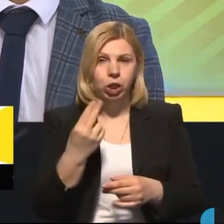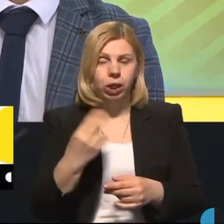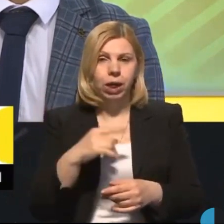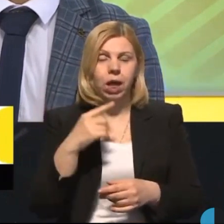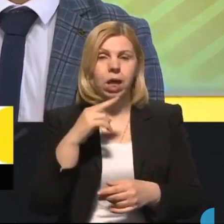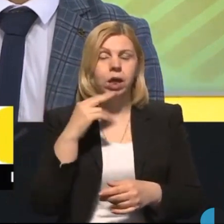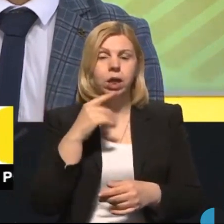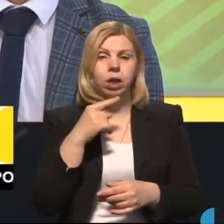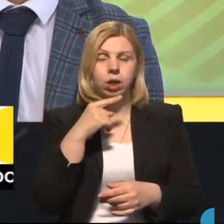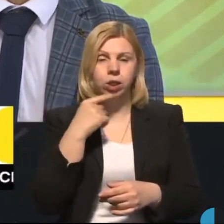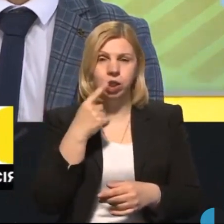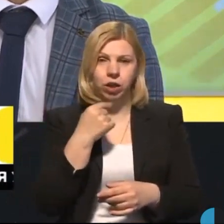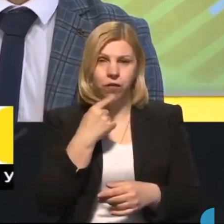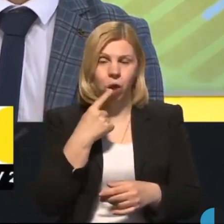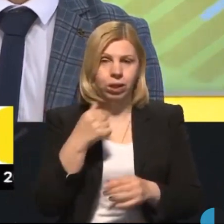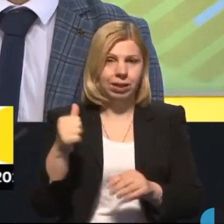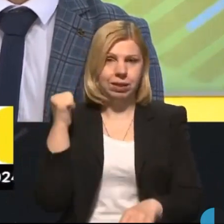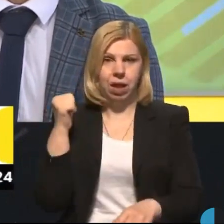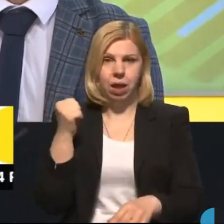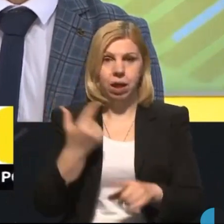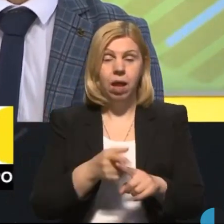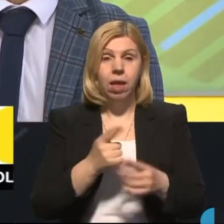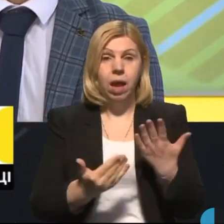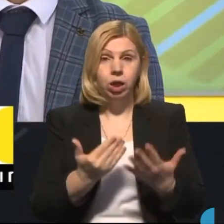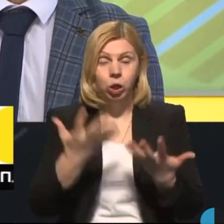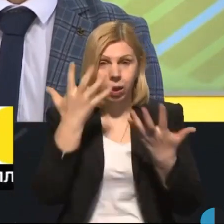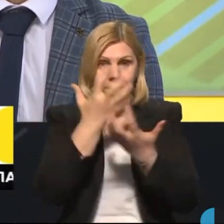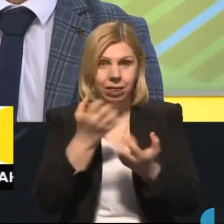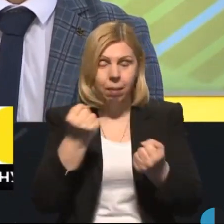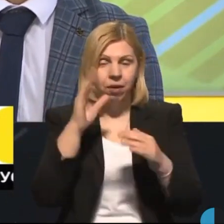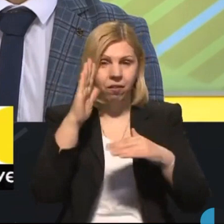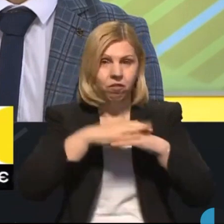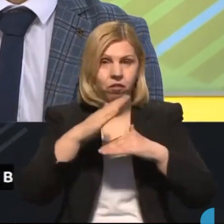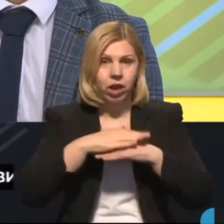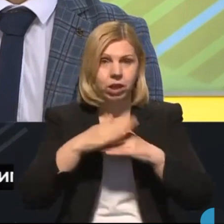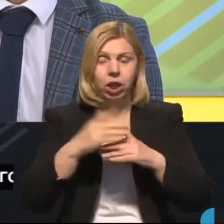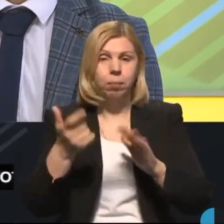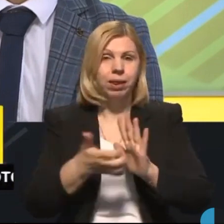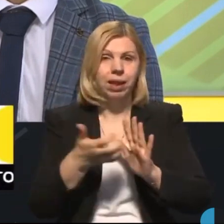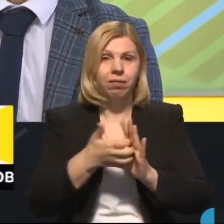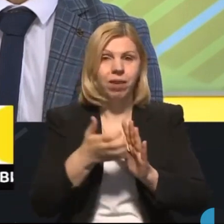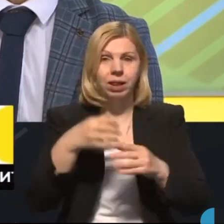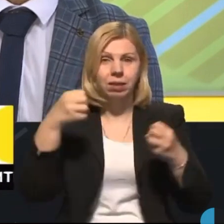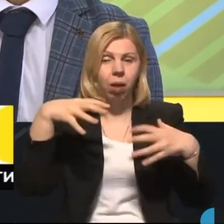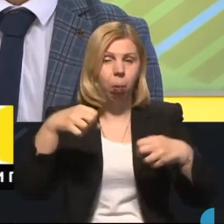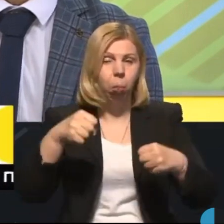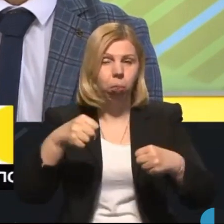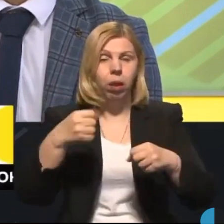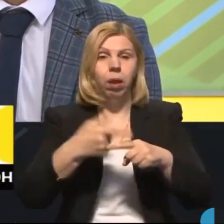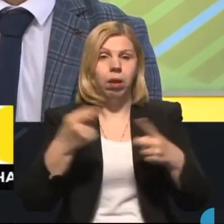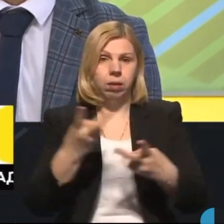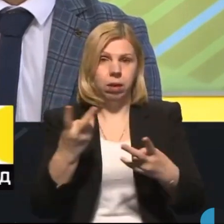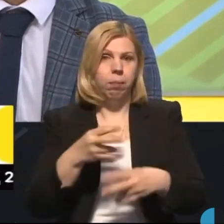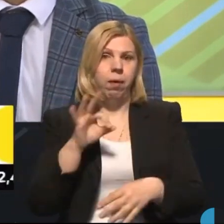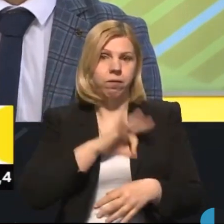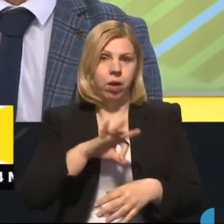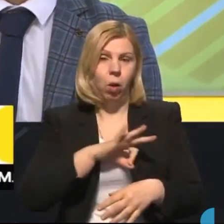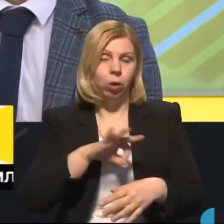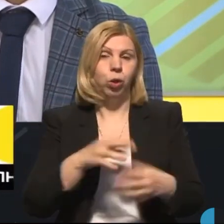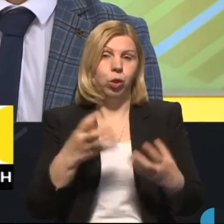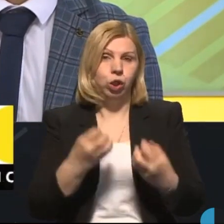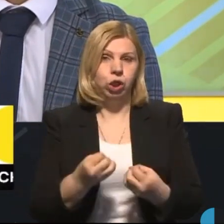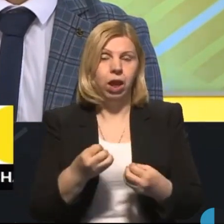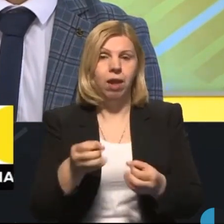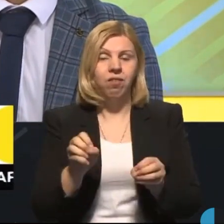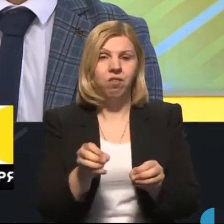червоного кольору позаду. Якщо це темна пора доби або недостатня освітленість, то потрібно використовувати ще